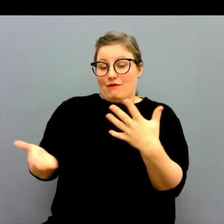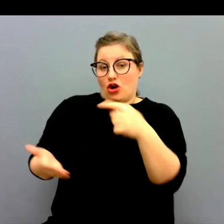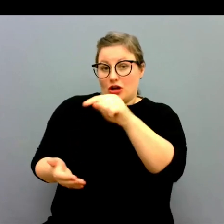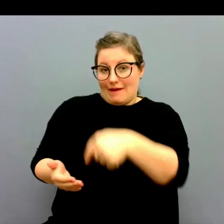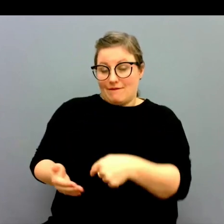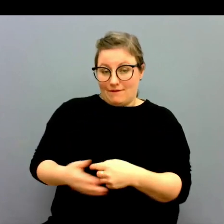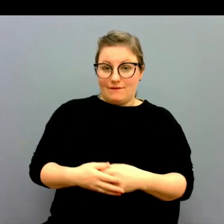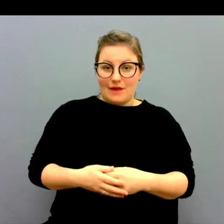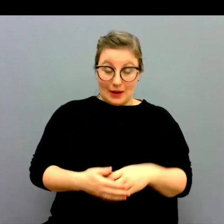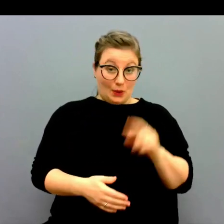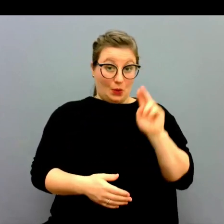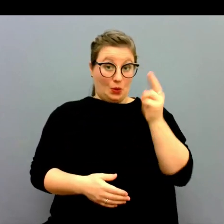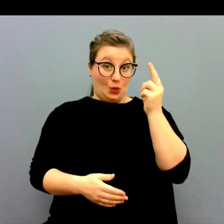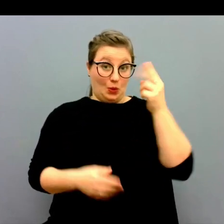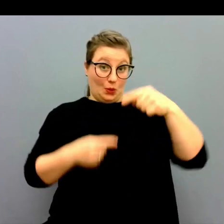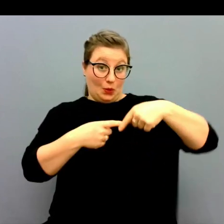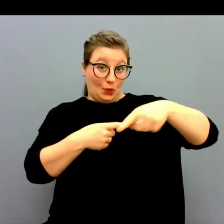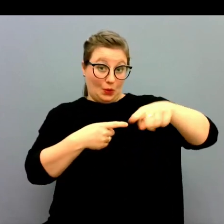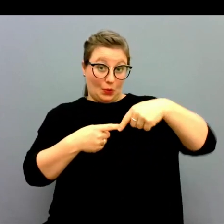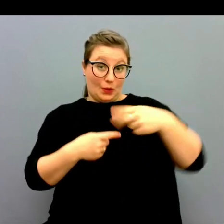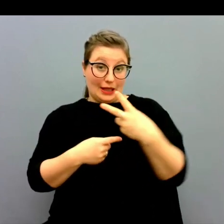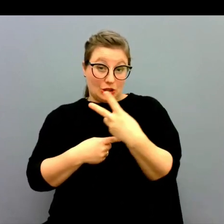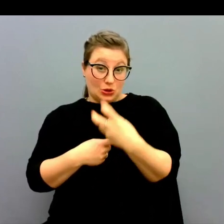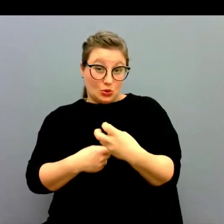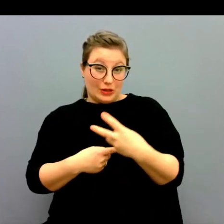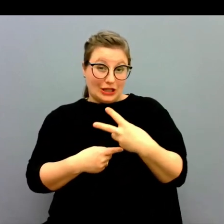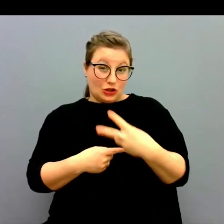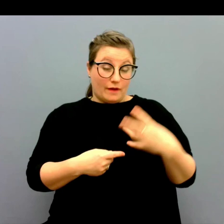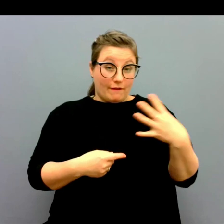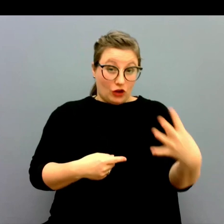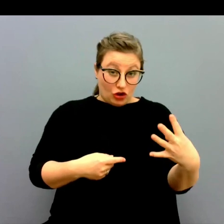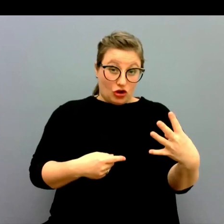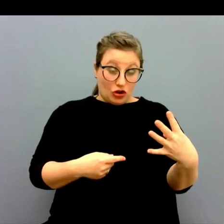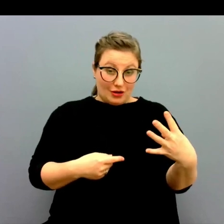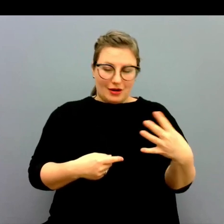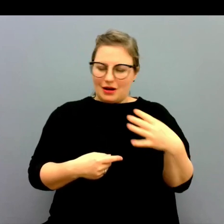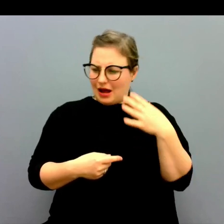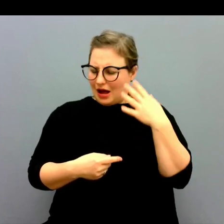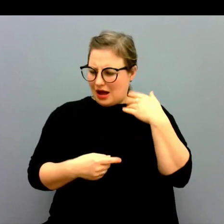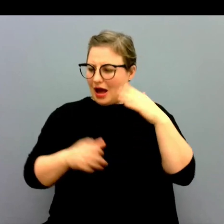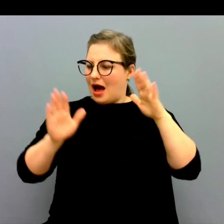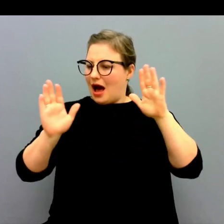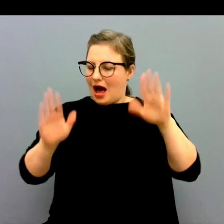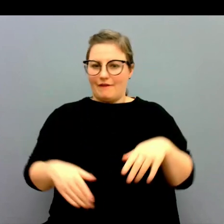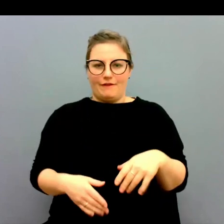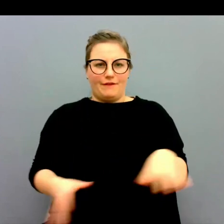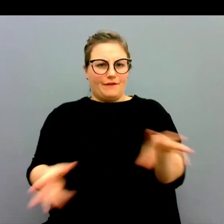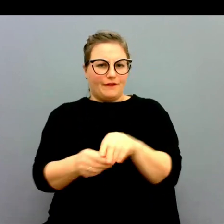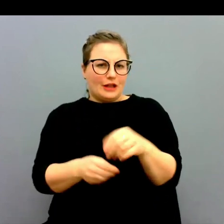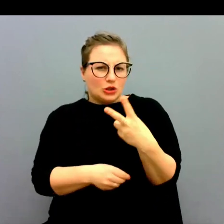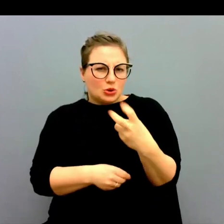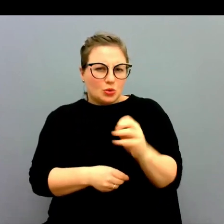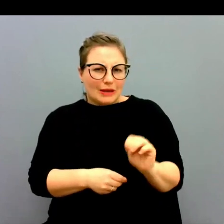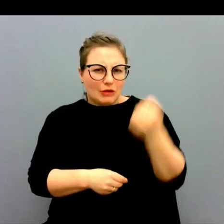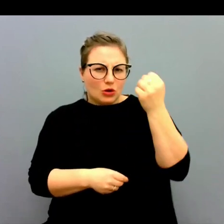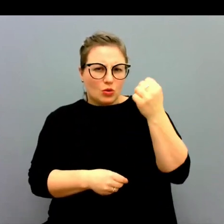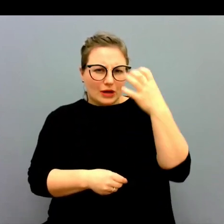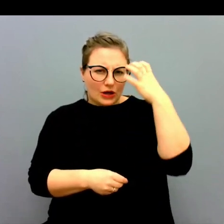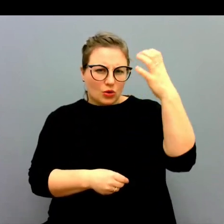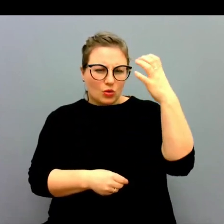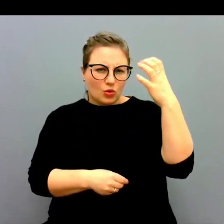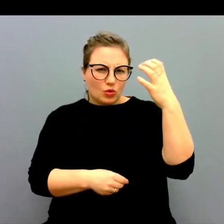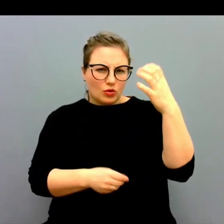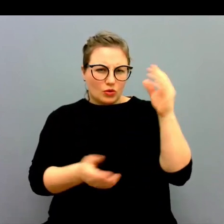någonting. Och nu under 2024 så avsattes, jag tror det var cirka 20 miljoner kronor för